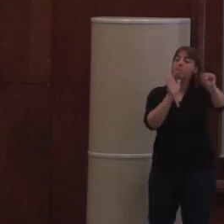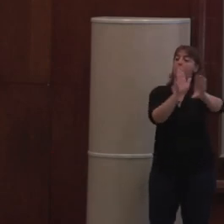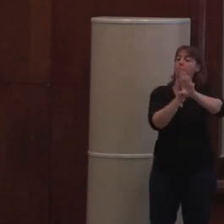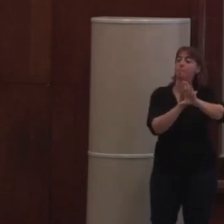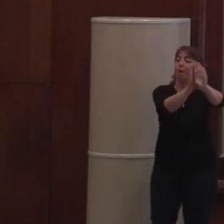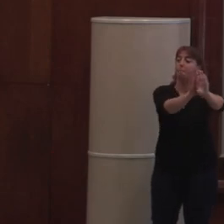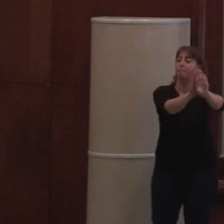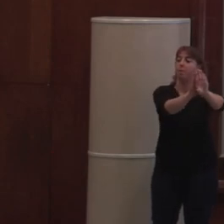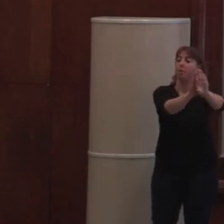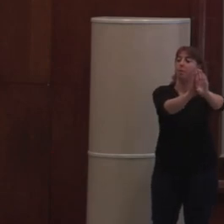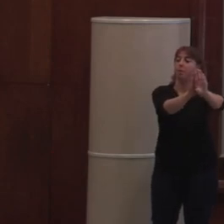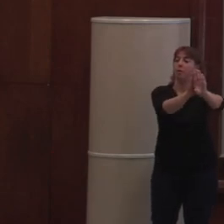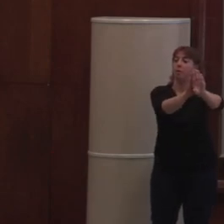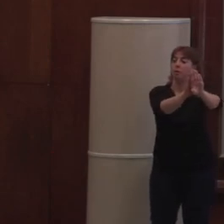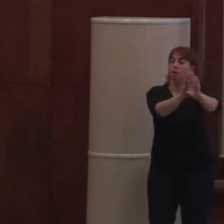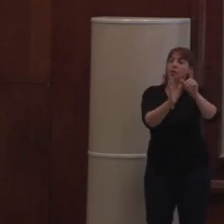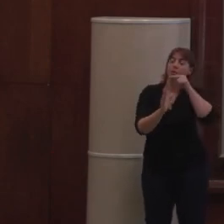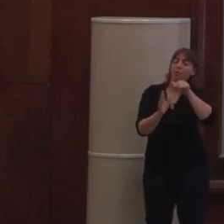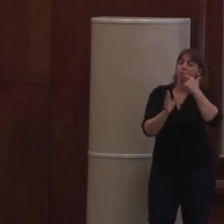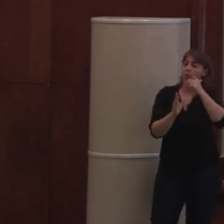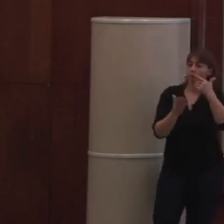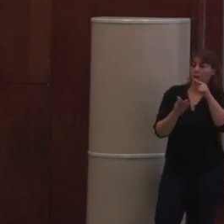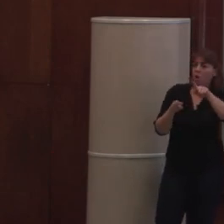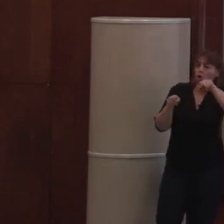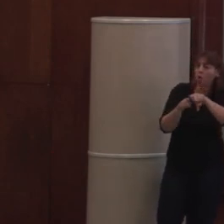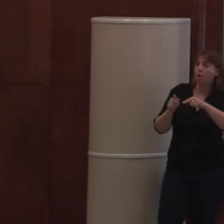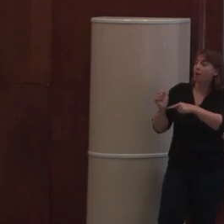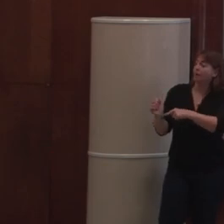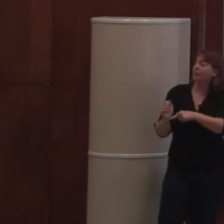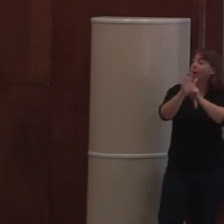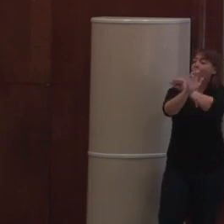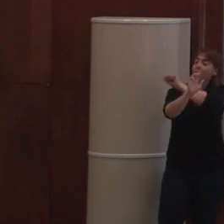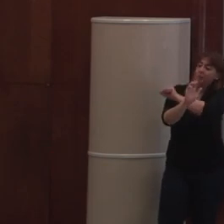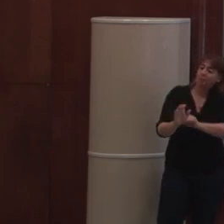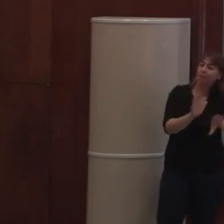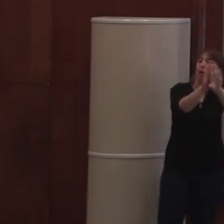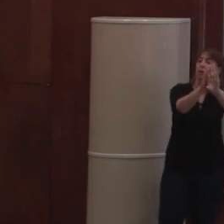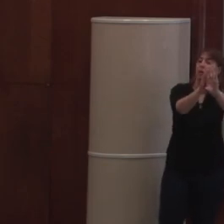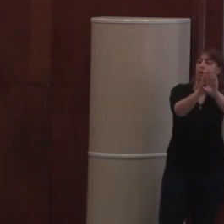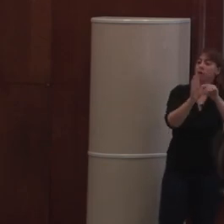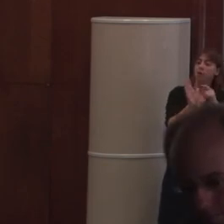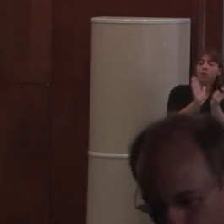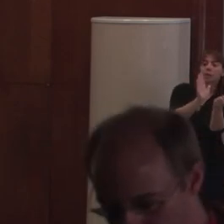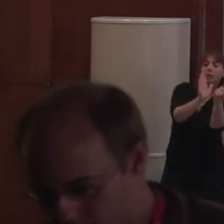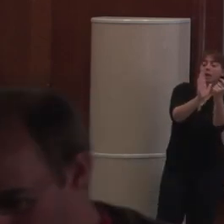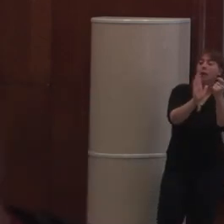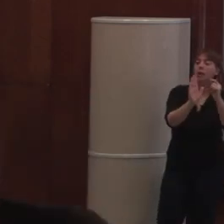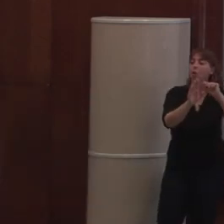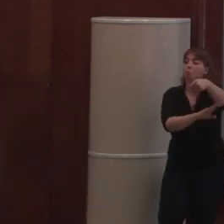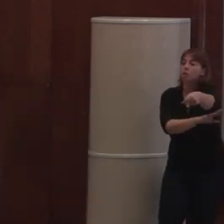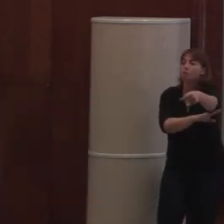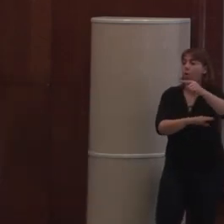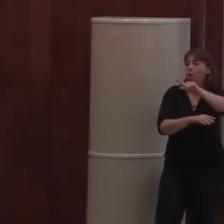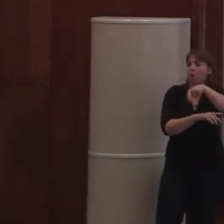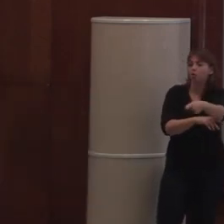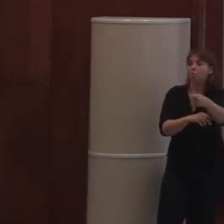le framework s'active à l'intérieur. Il repart de là où il en est. Et du coup, quand on va cliquer le prochain lien ou la moindre action utilisateur, là, ça redevient du client